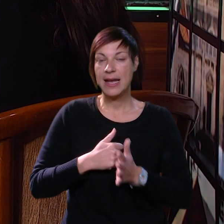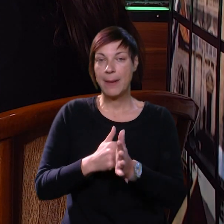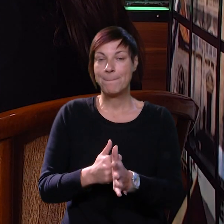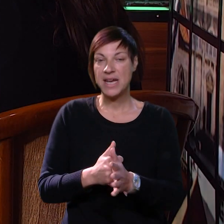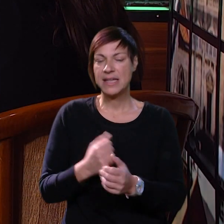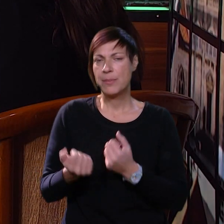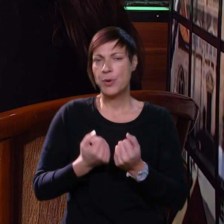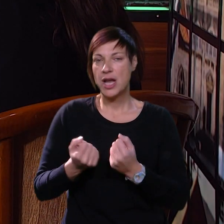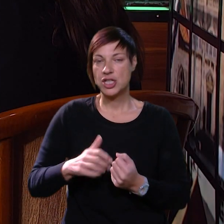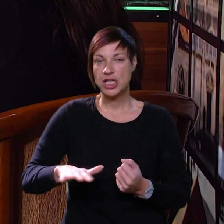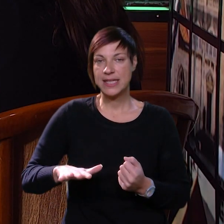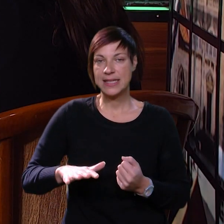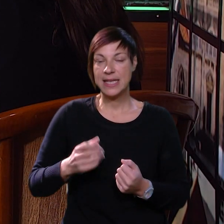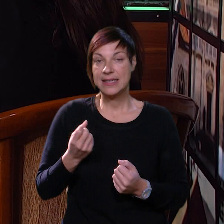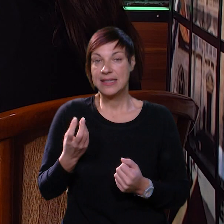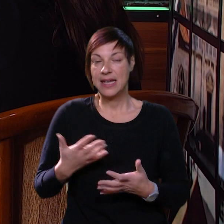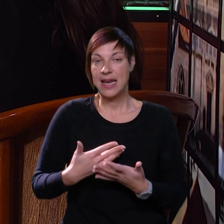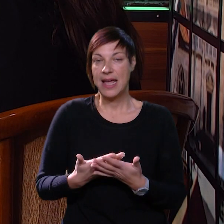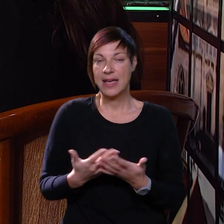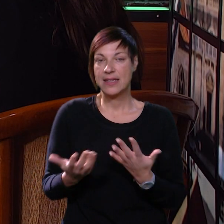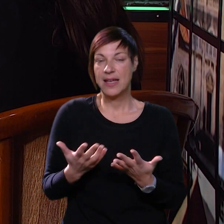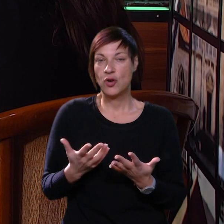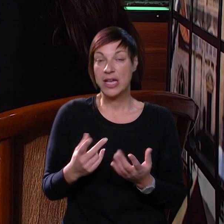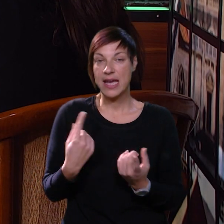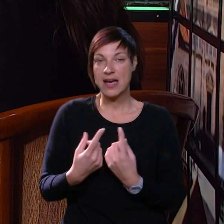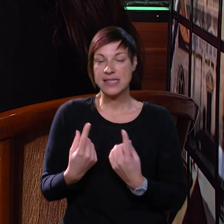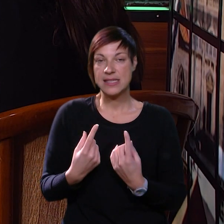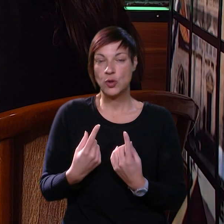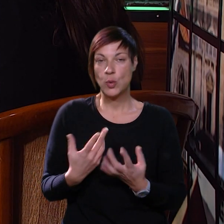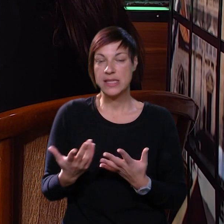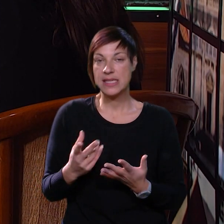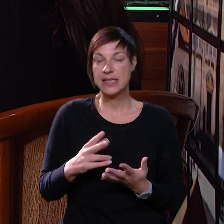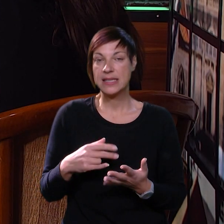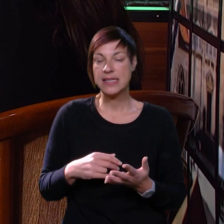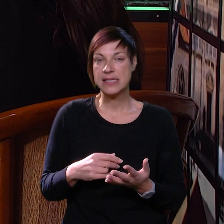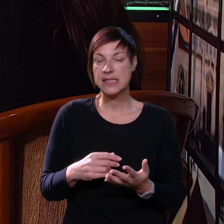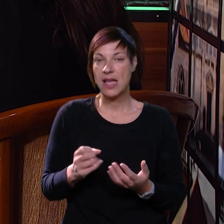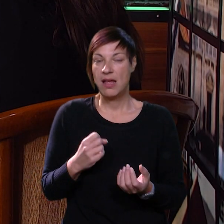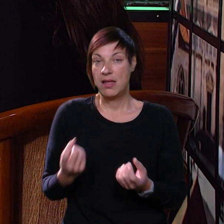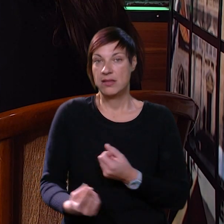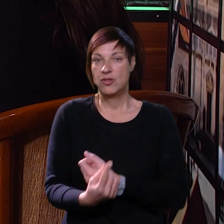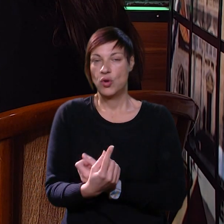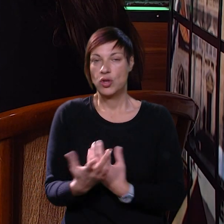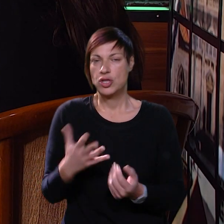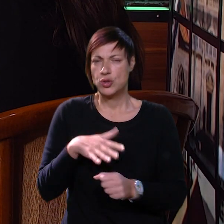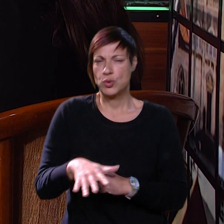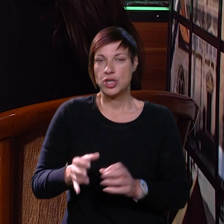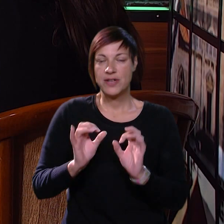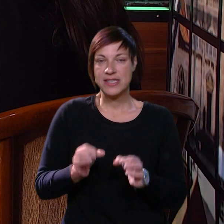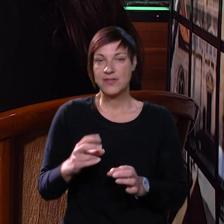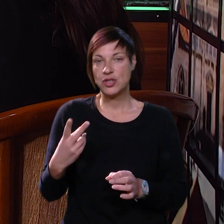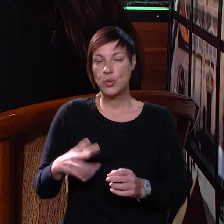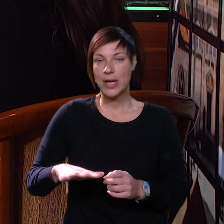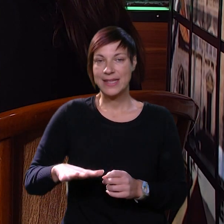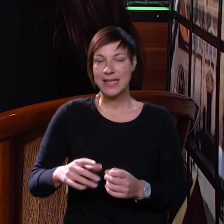prate ponašanje djeteta i nekad nam, ako je neka ekstremna situacija gdje se stvarno nešto ekstremno dogodilo što ugrožava